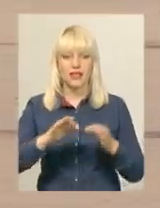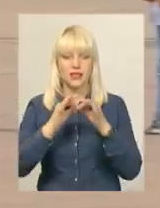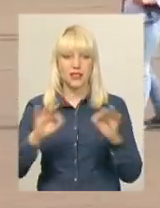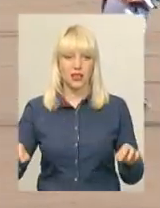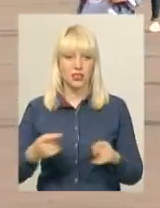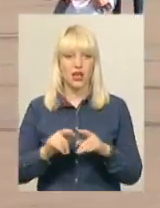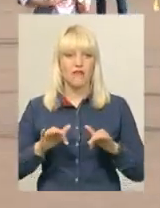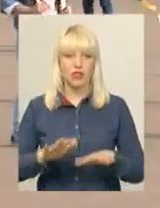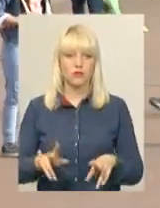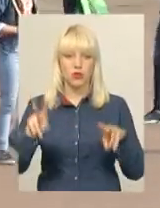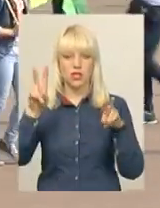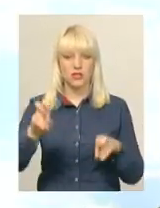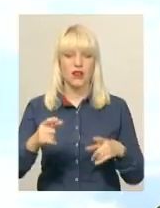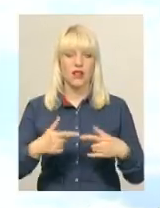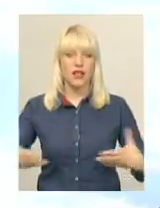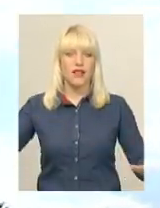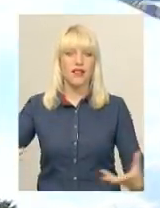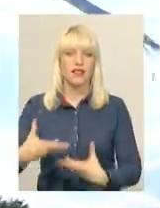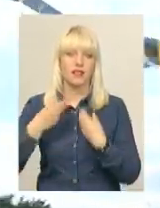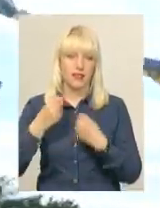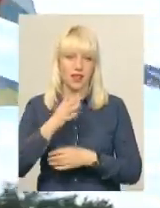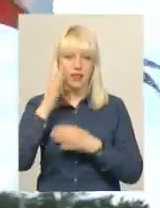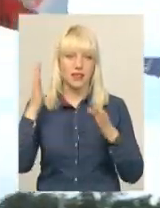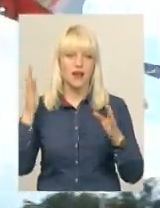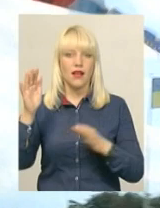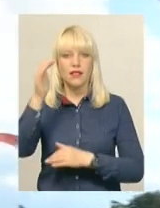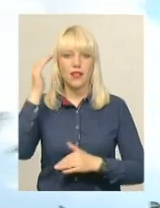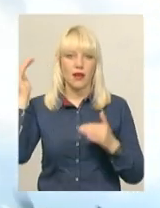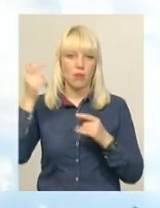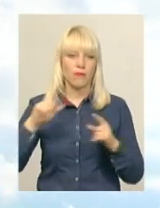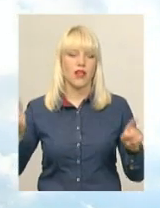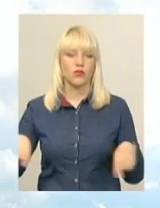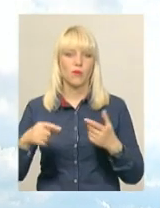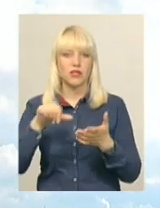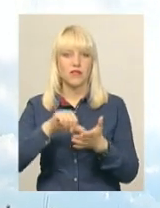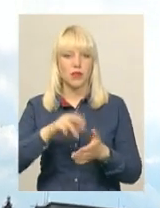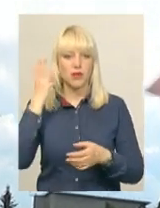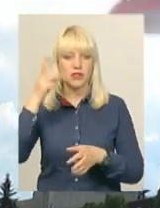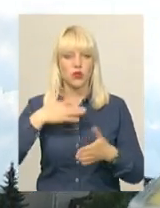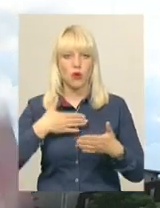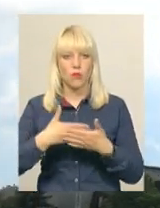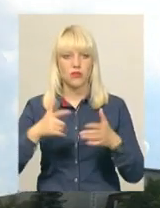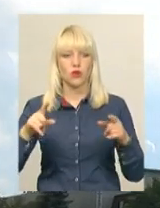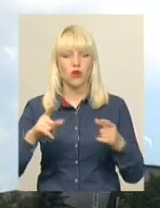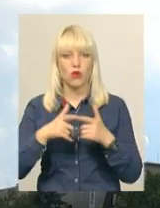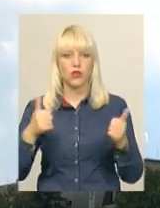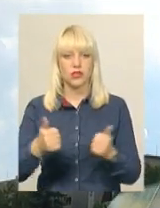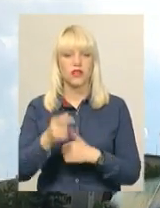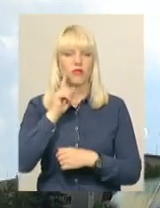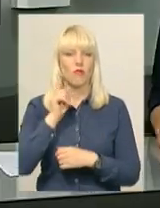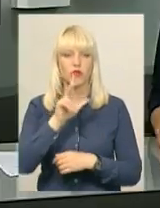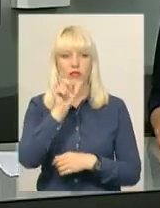Флешмод назвали «Натхненні небом». Влаштували його представники Хмельницької громадської організації «Молодь за краще